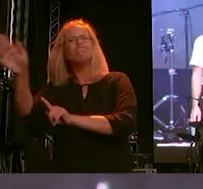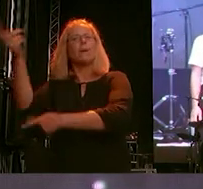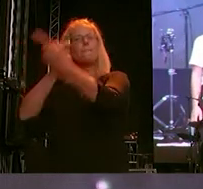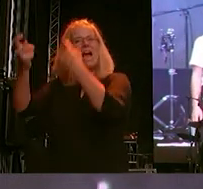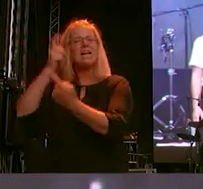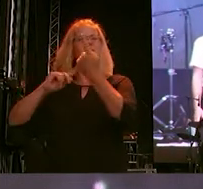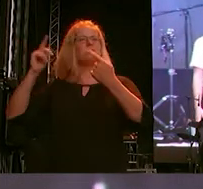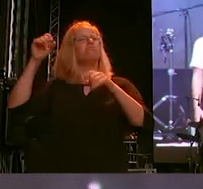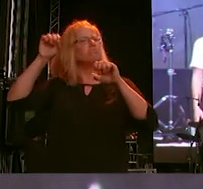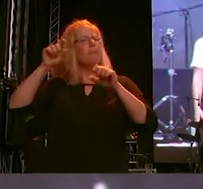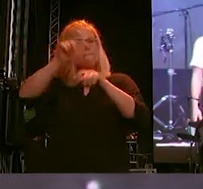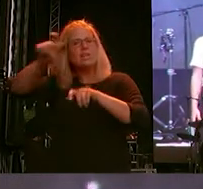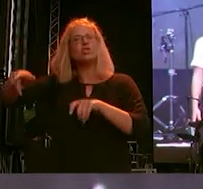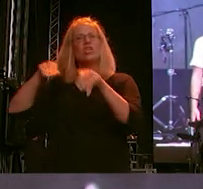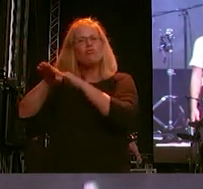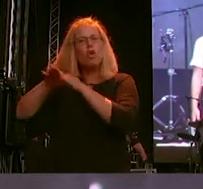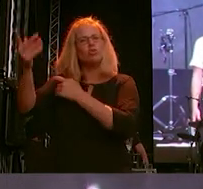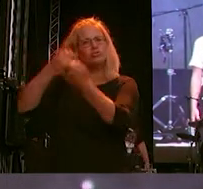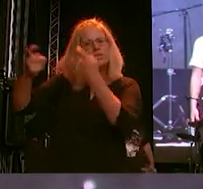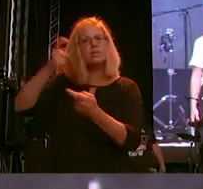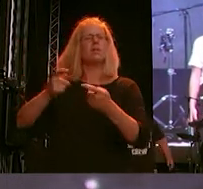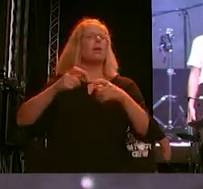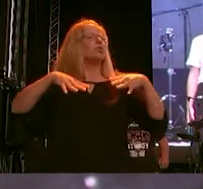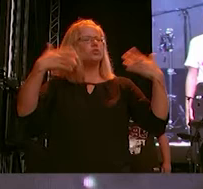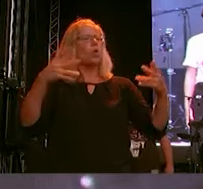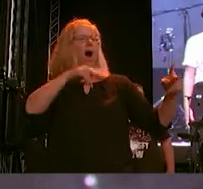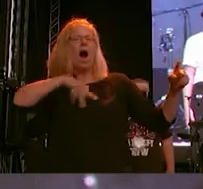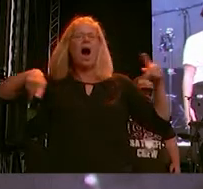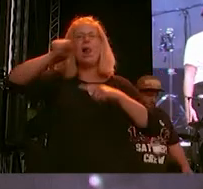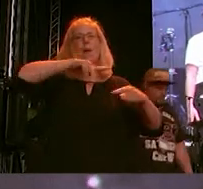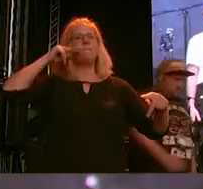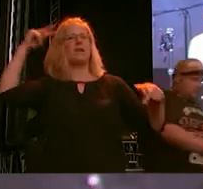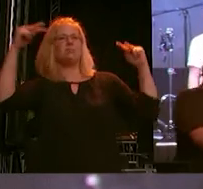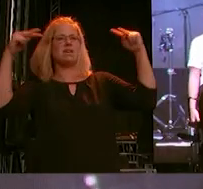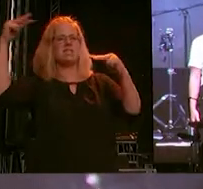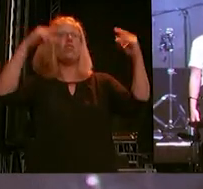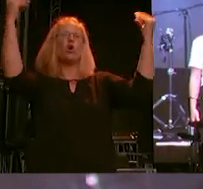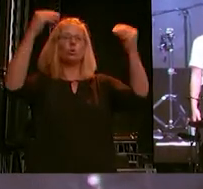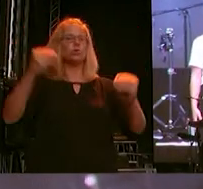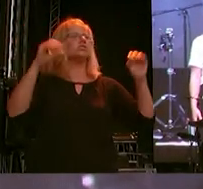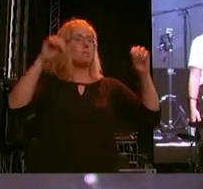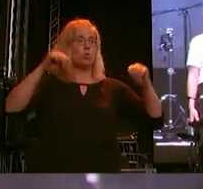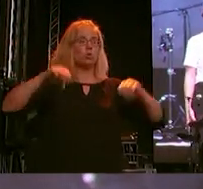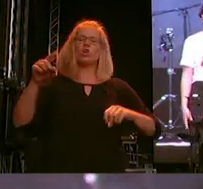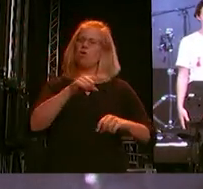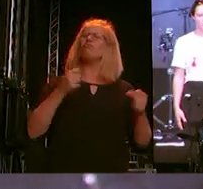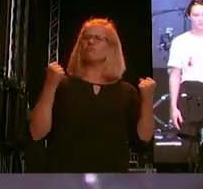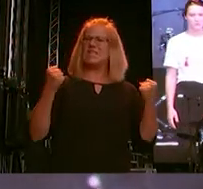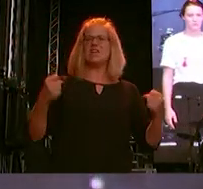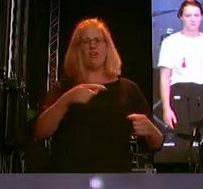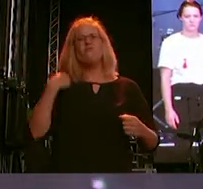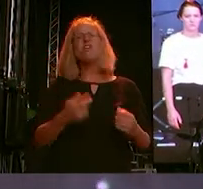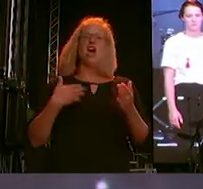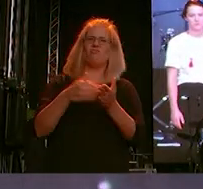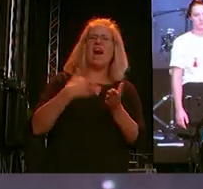für Geflüchtete. Alle Perspektiven haben Platz in der Kunst. Und wir werden euch versichern, wir werden dafür kämpfen. werden uns